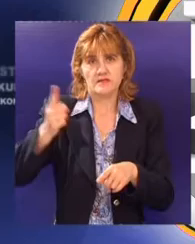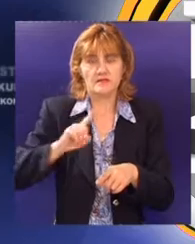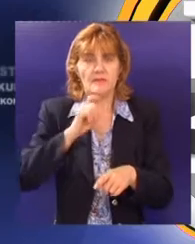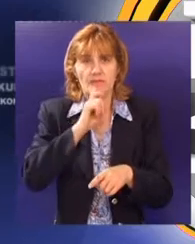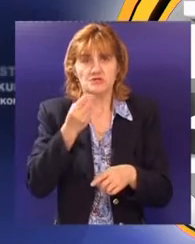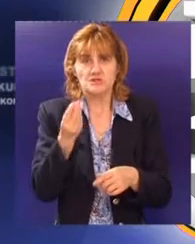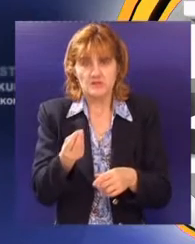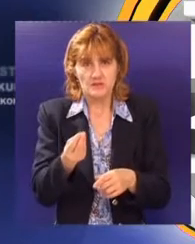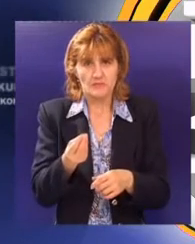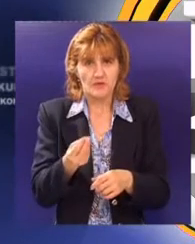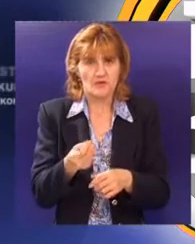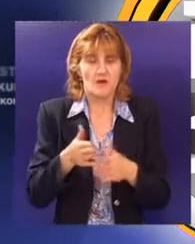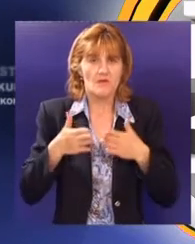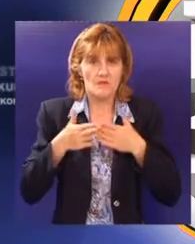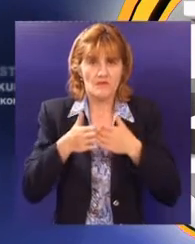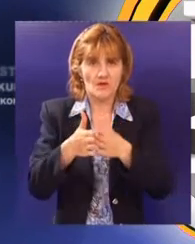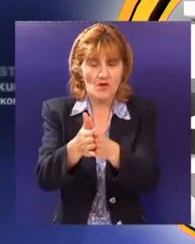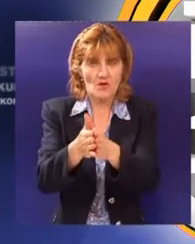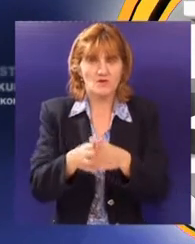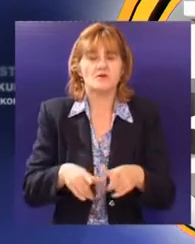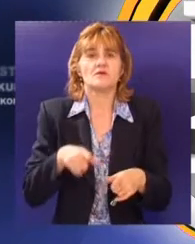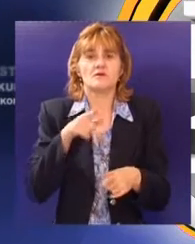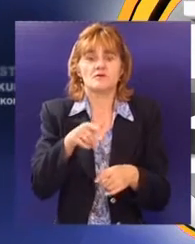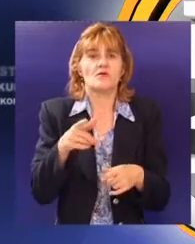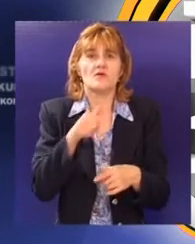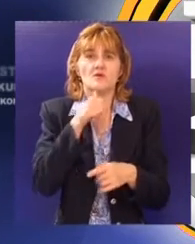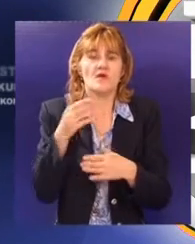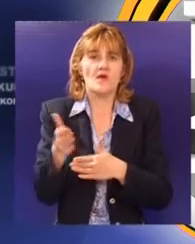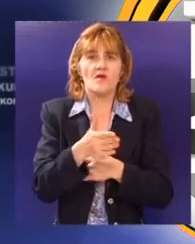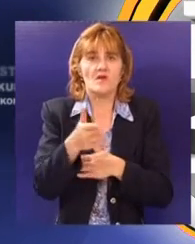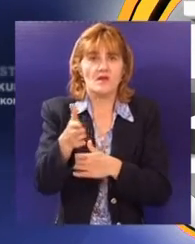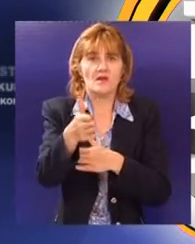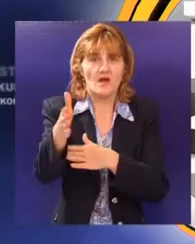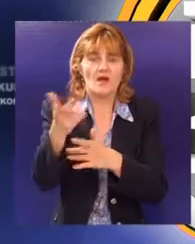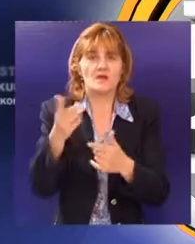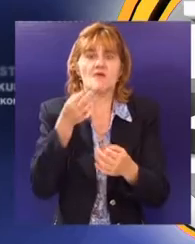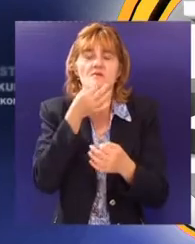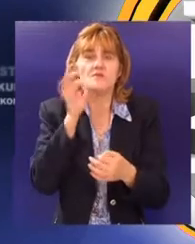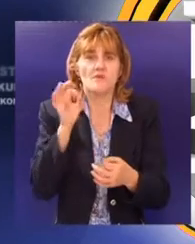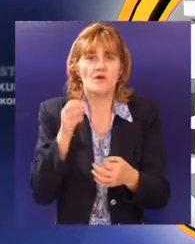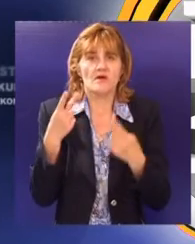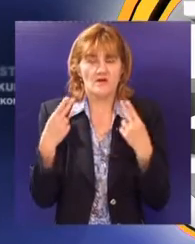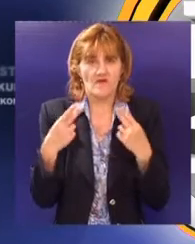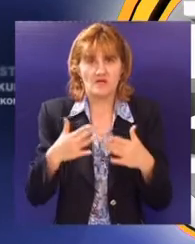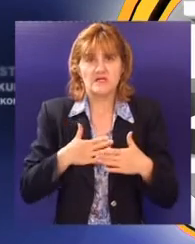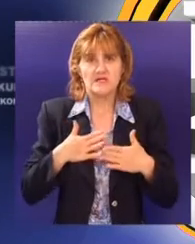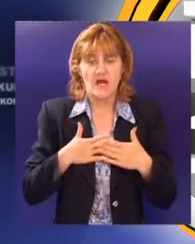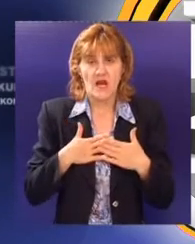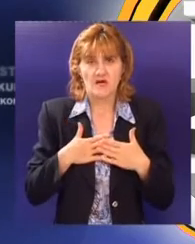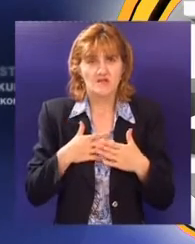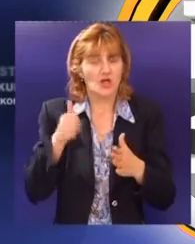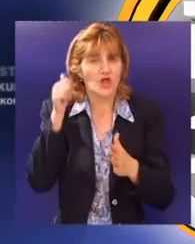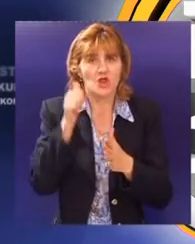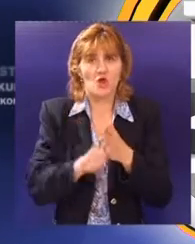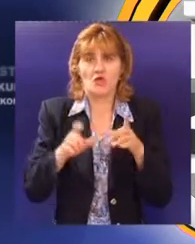i Srbije, nego uopšte u odnosima Srednje Evrope ili Evropske unije koji su neophodni, koji su bitni, pogotovo za nas, jer je totalno